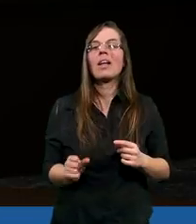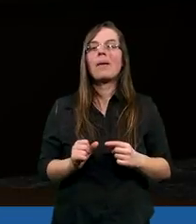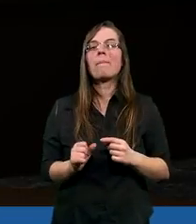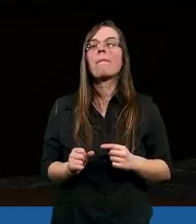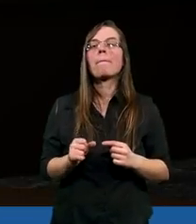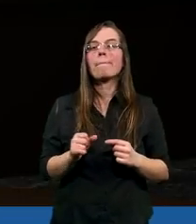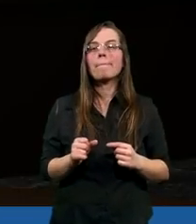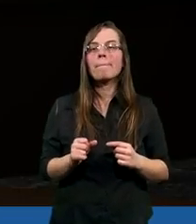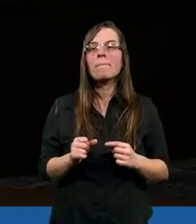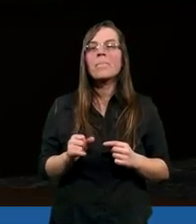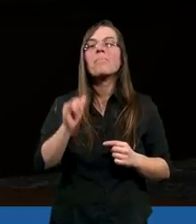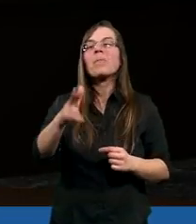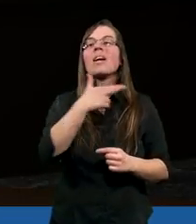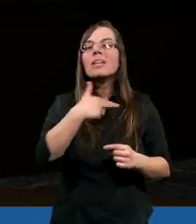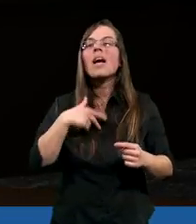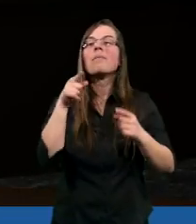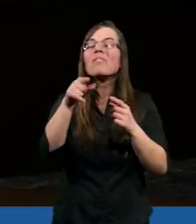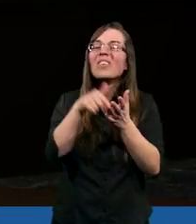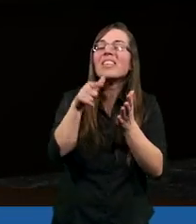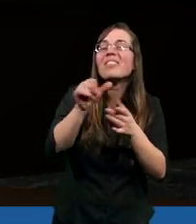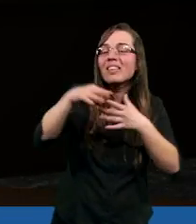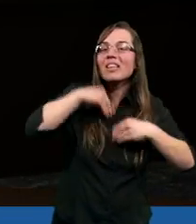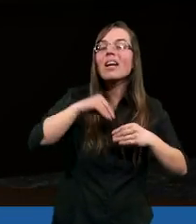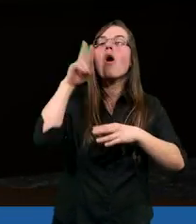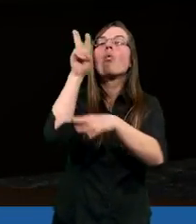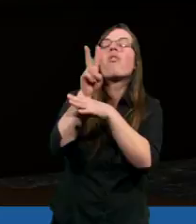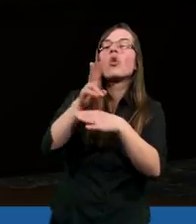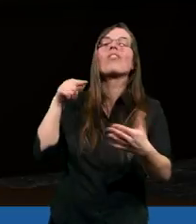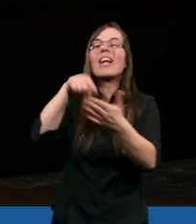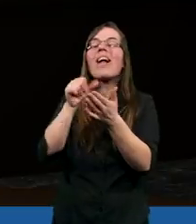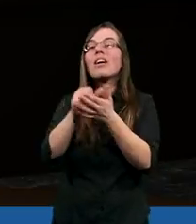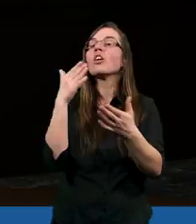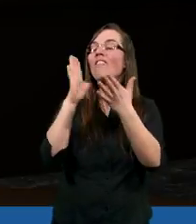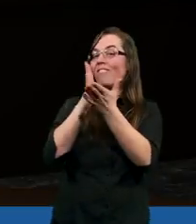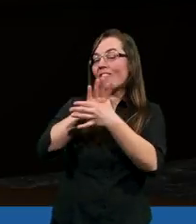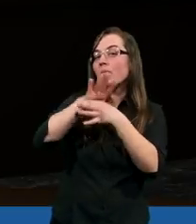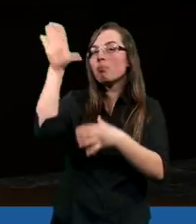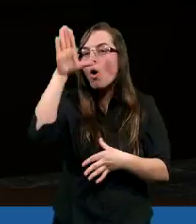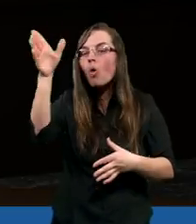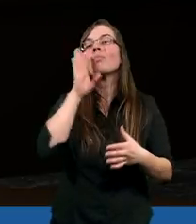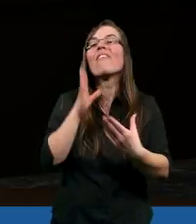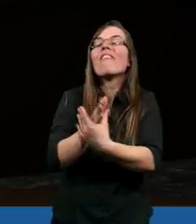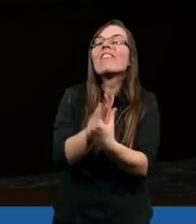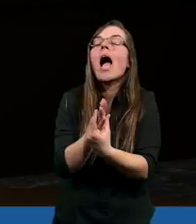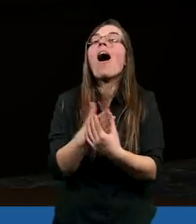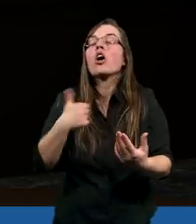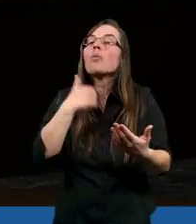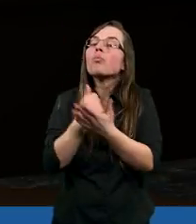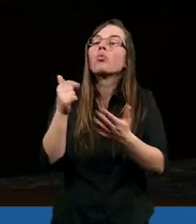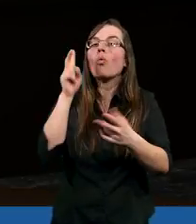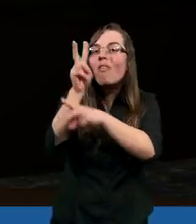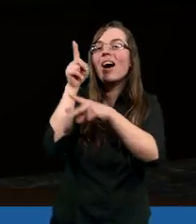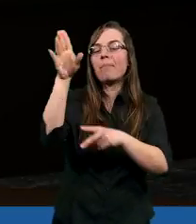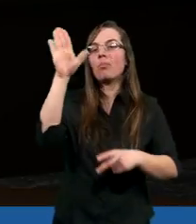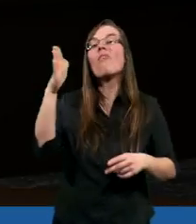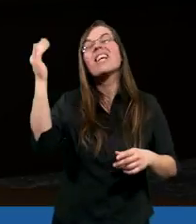nawiązuję do tamtego tekstu. Najpierw jest ta ufność wskazana, czyli wiara, moglibyśmy to inaczej zamiennie nazwać,